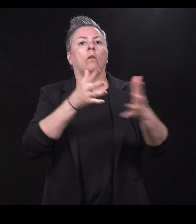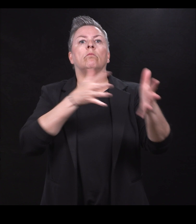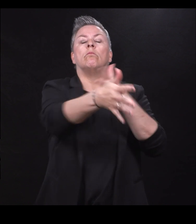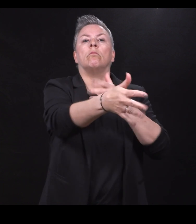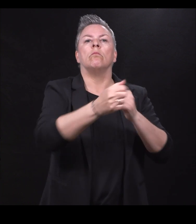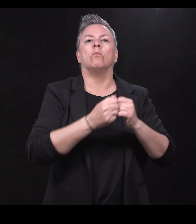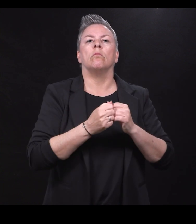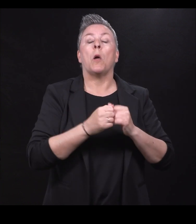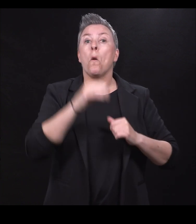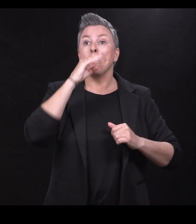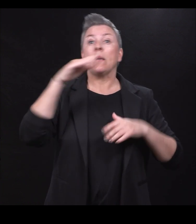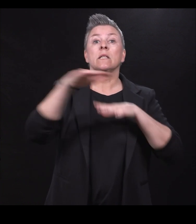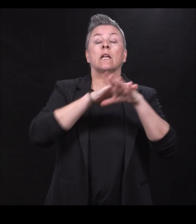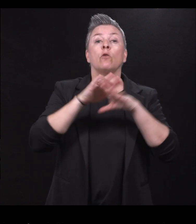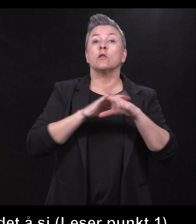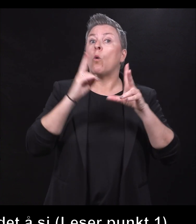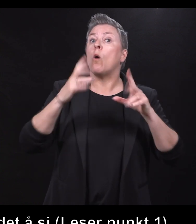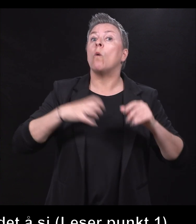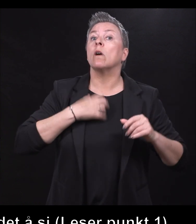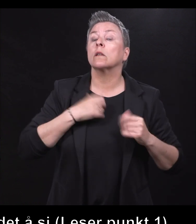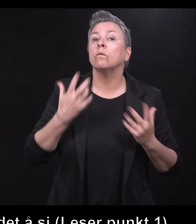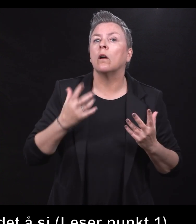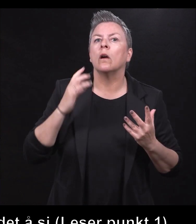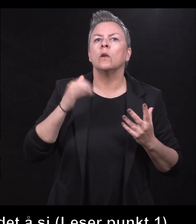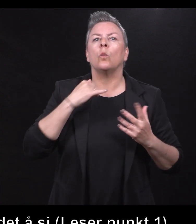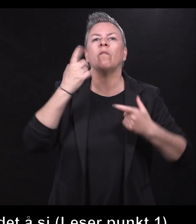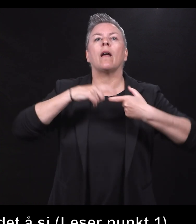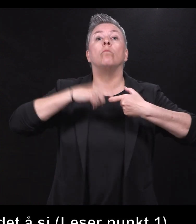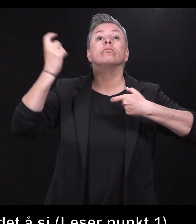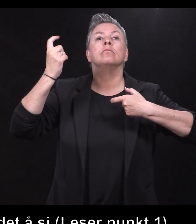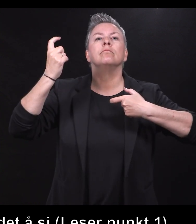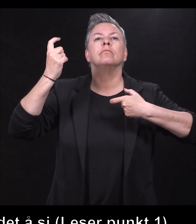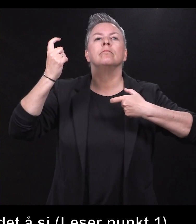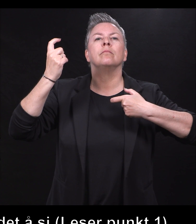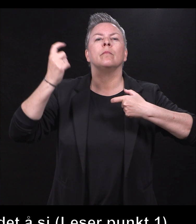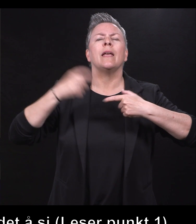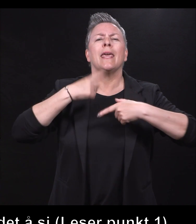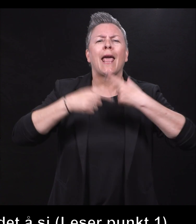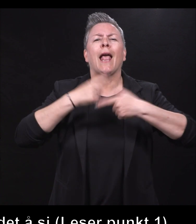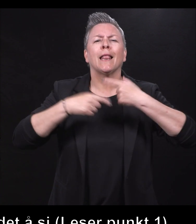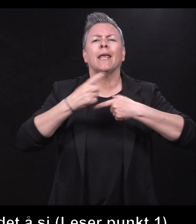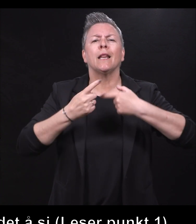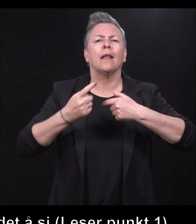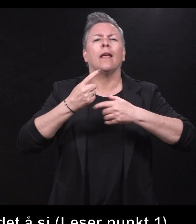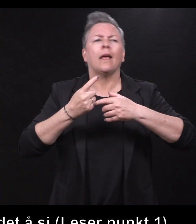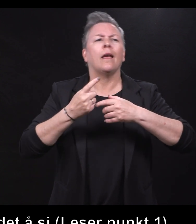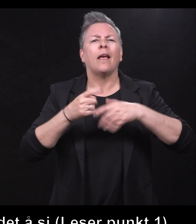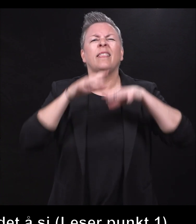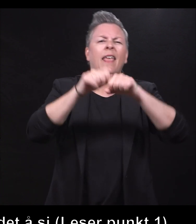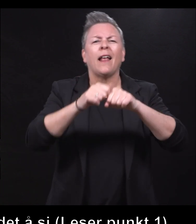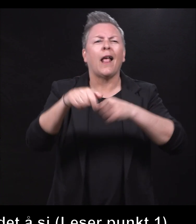Mestringsfølelsen, og kanskje litt overraskende opplevelsen av å være offline, og ikke skulle være tilgjengelig på sosiale medier hele tiden.